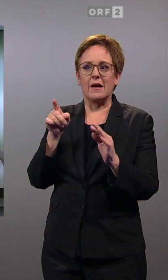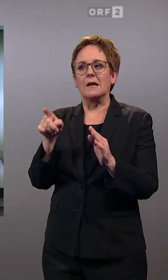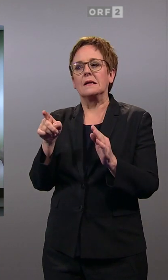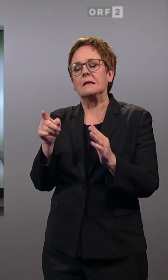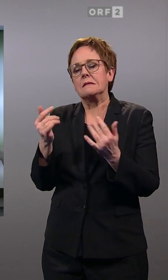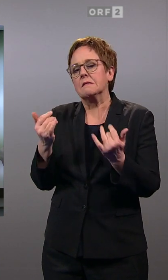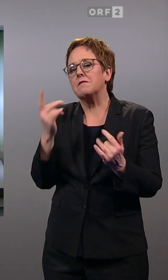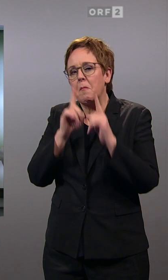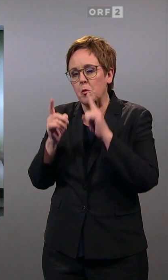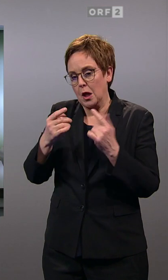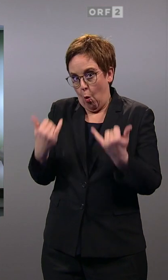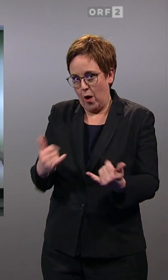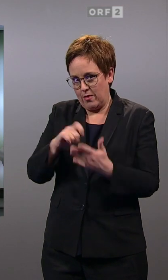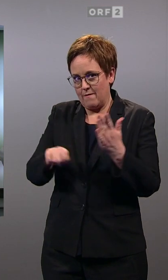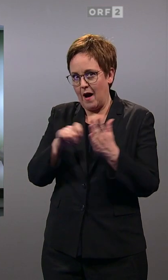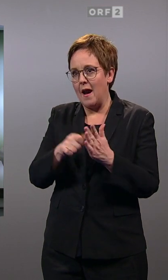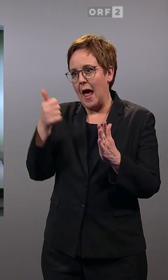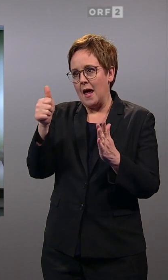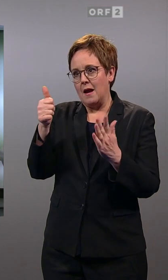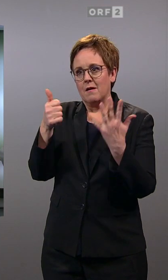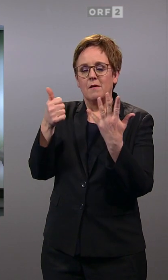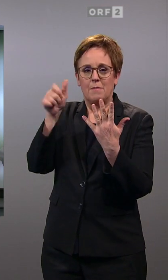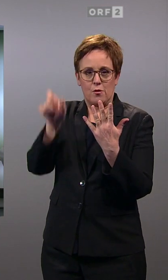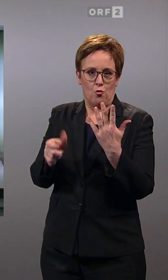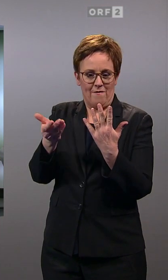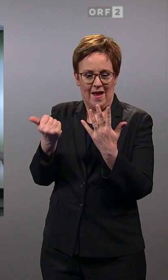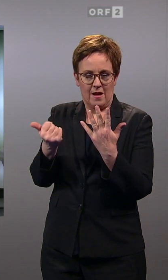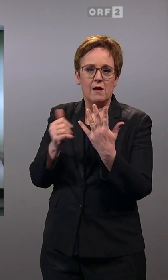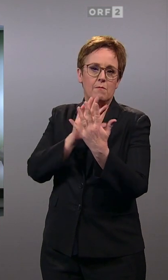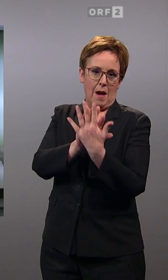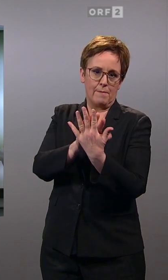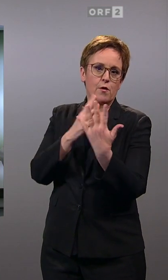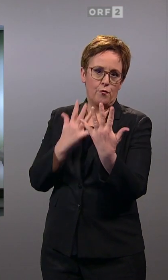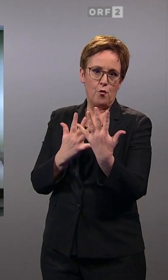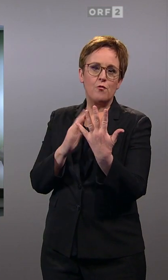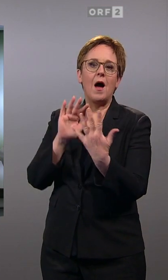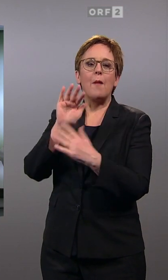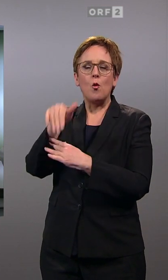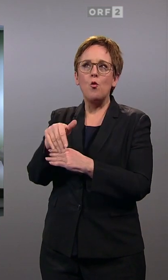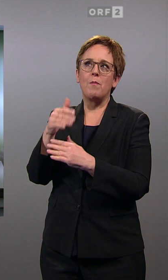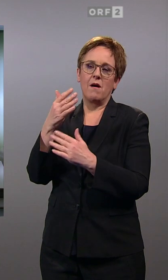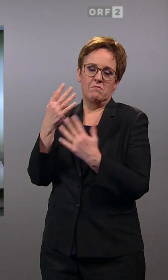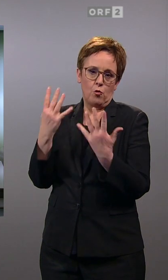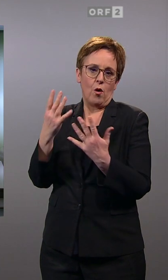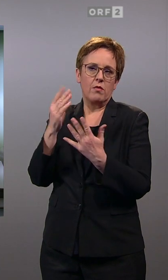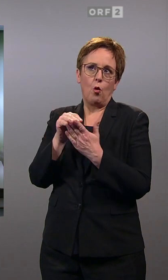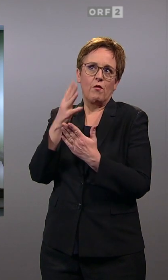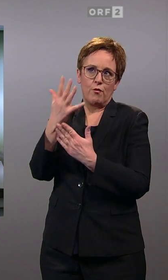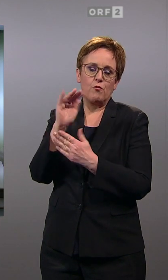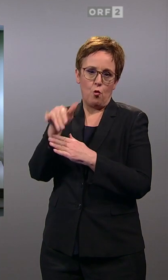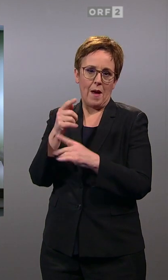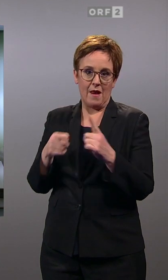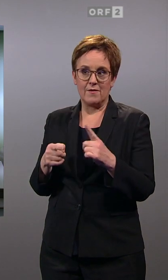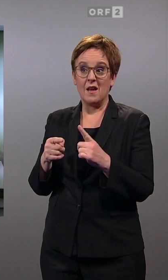Landesregierung-Sitz verlieren und mit fünf von neun immer noch die Mehrheit in der Landesregierung haben. Bei